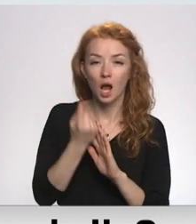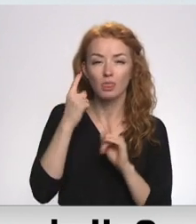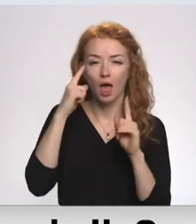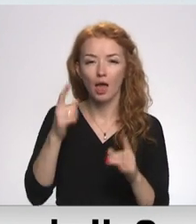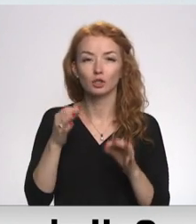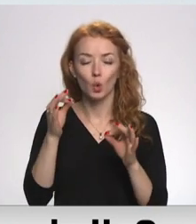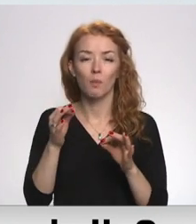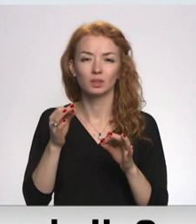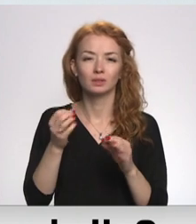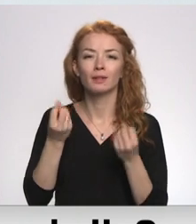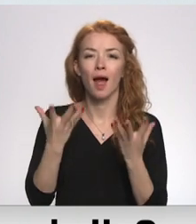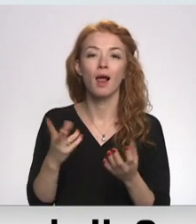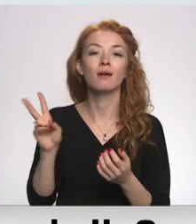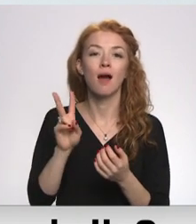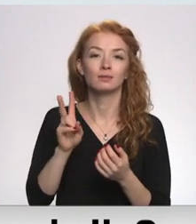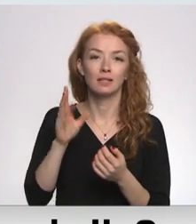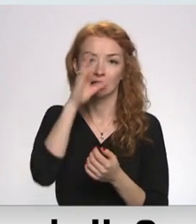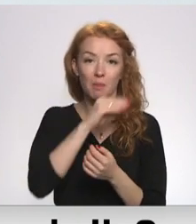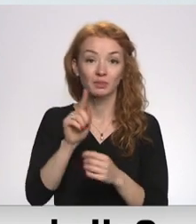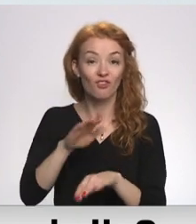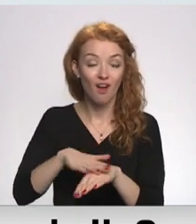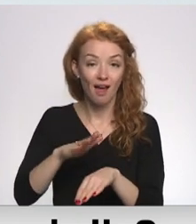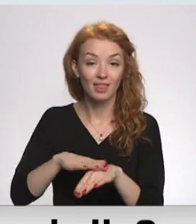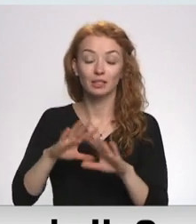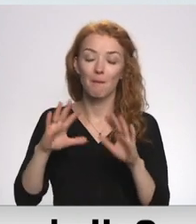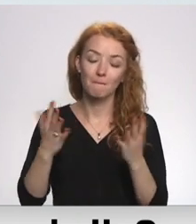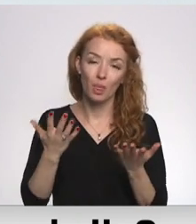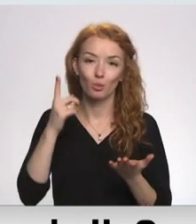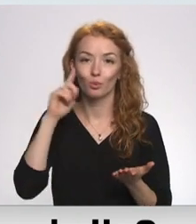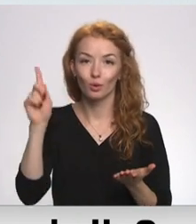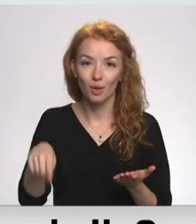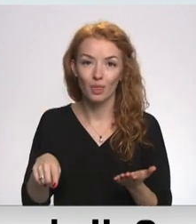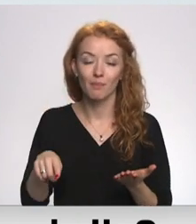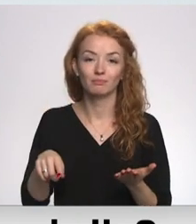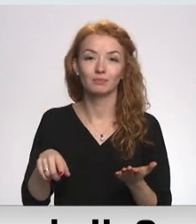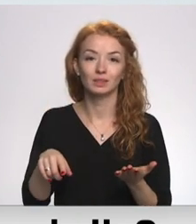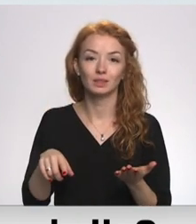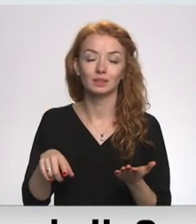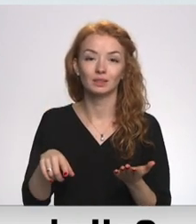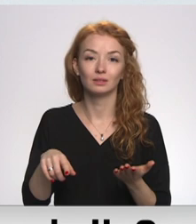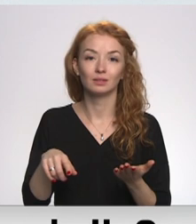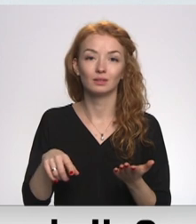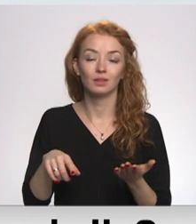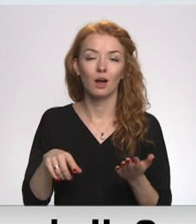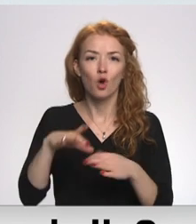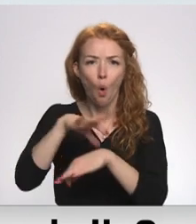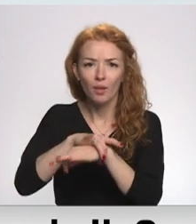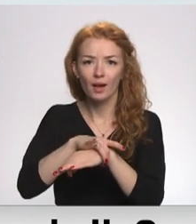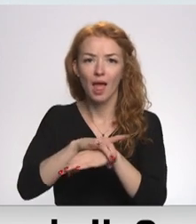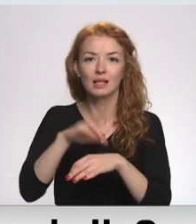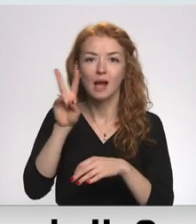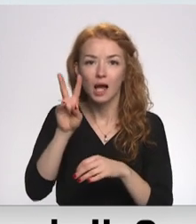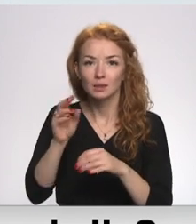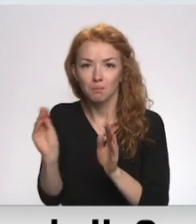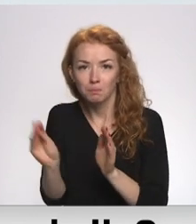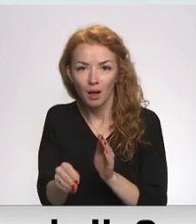par to, kas ir vainīgs un kāpēc vainīgs. Bet, protams, zemūdens tieši tur, kurš pielika to bumbu,